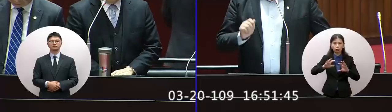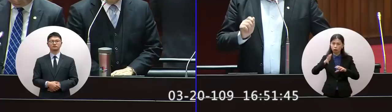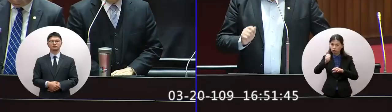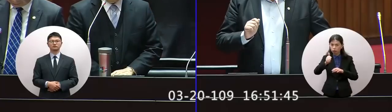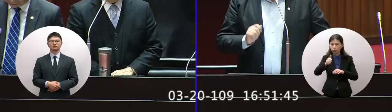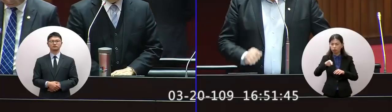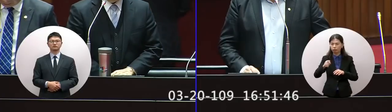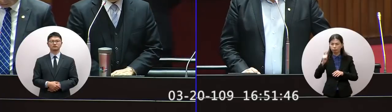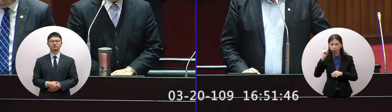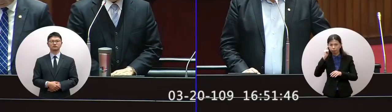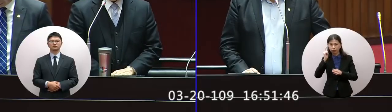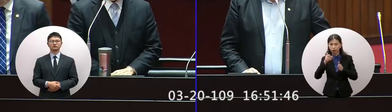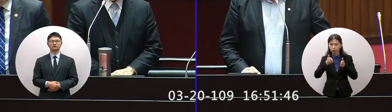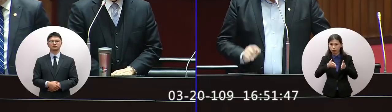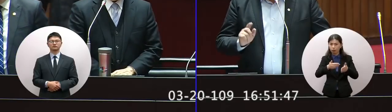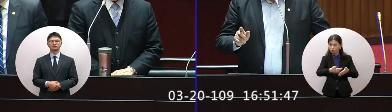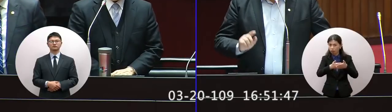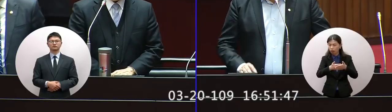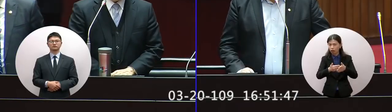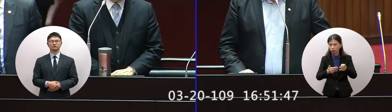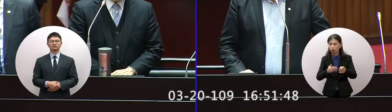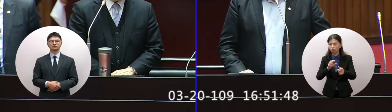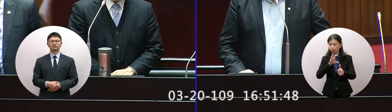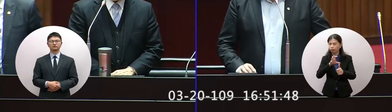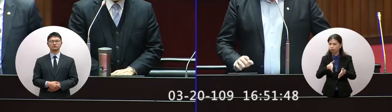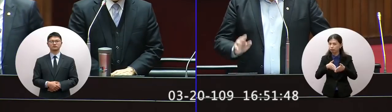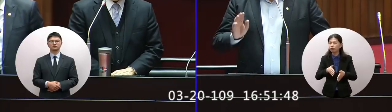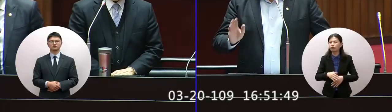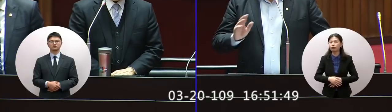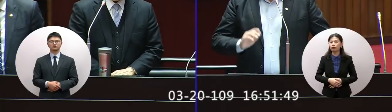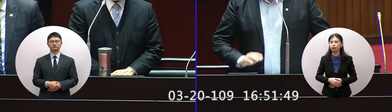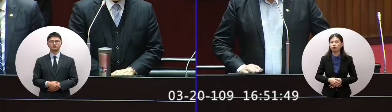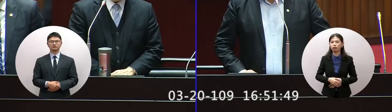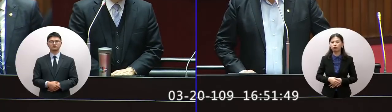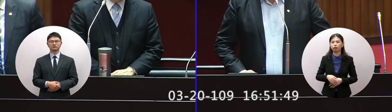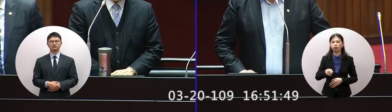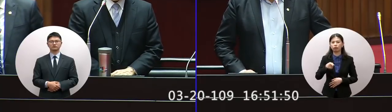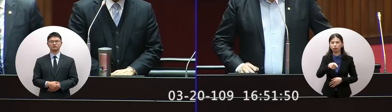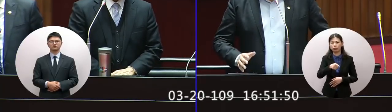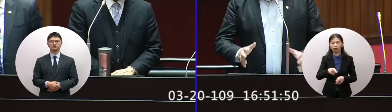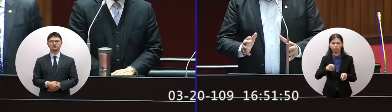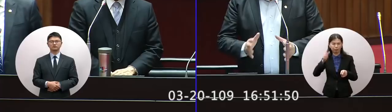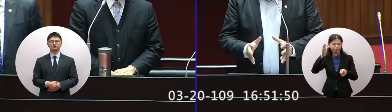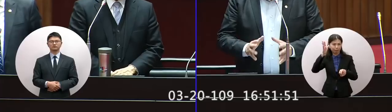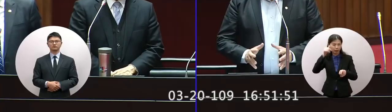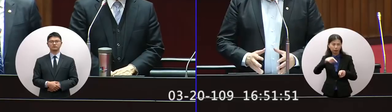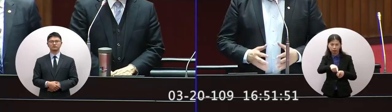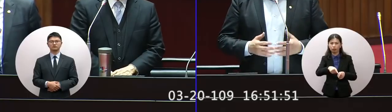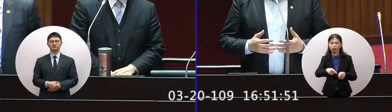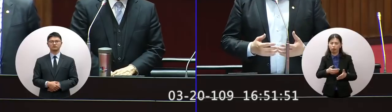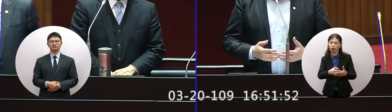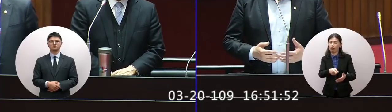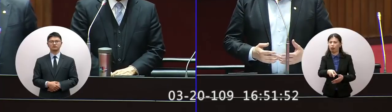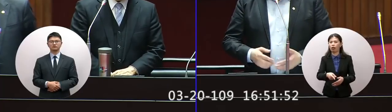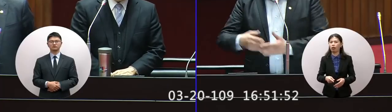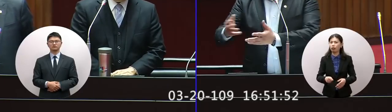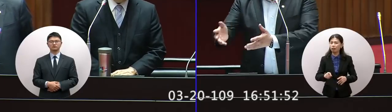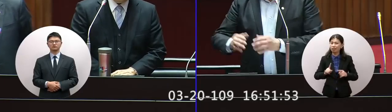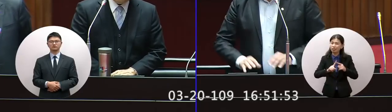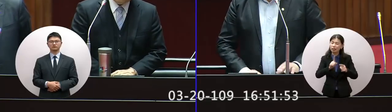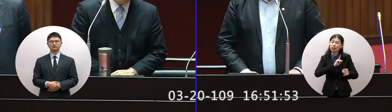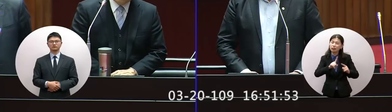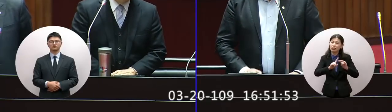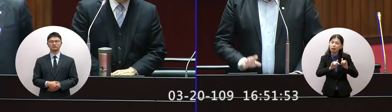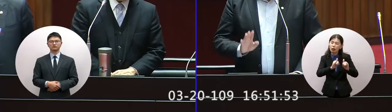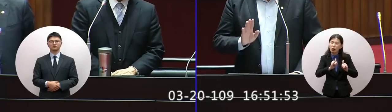統對中共這些態度要譴責我是說那個愚蠢到無聊自己國家人民都面對生命威脅都